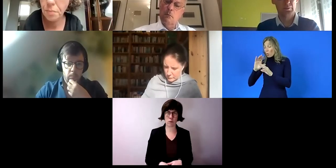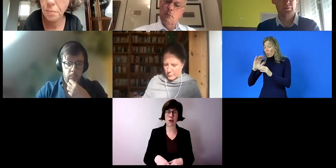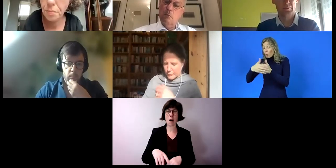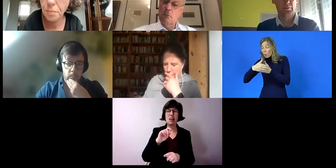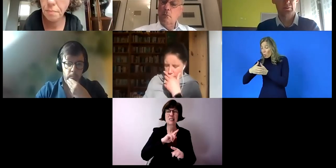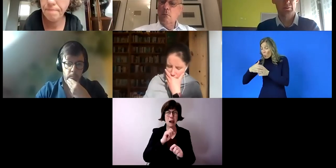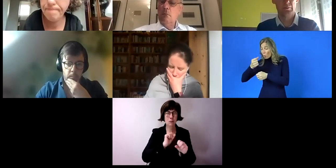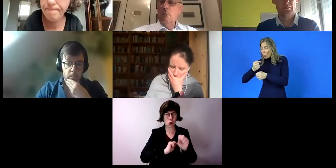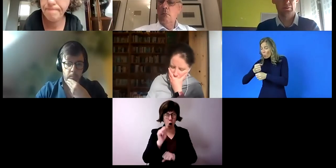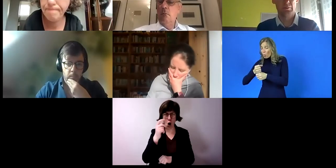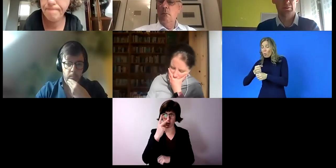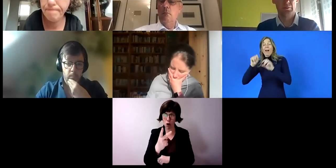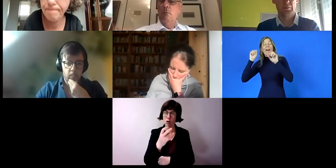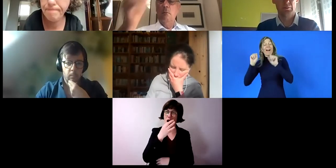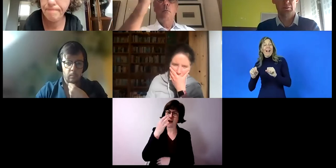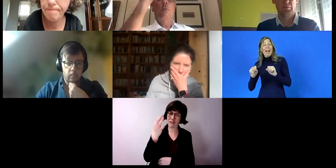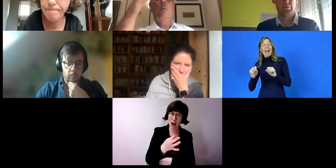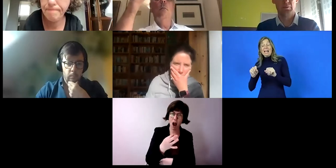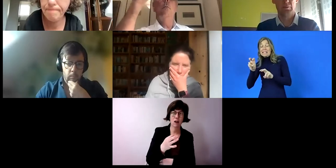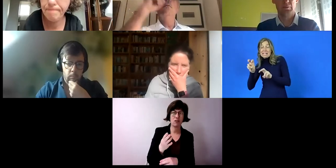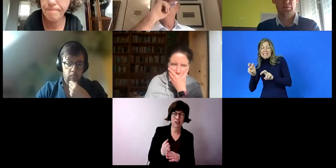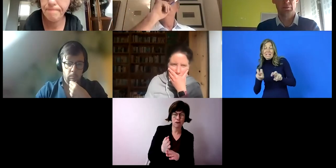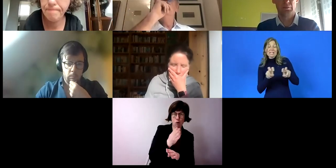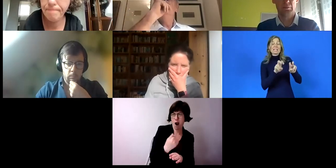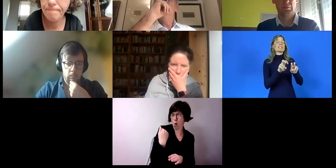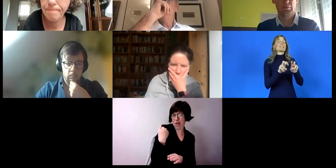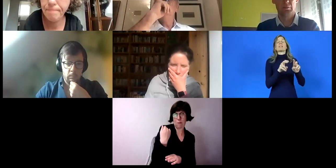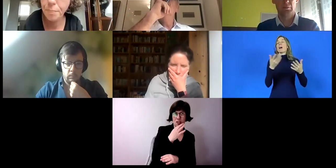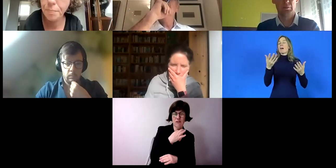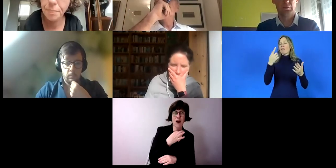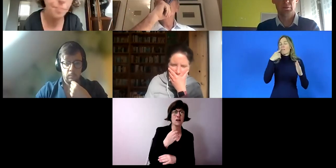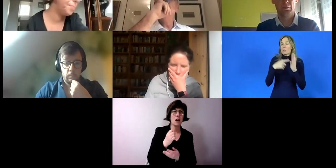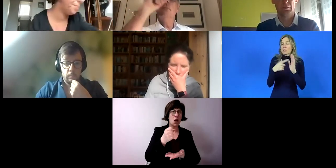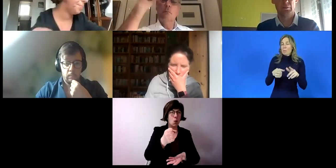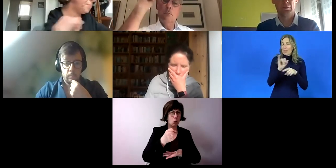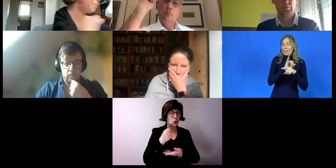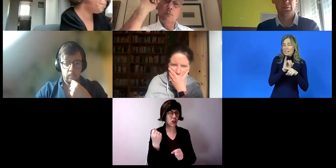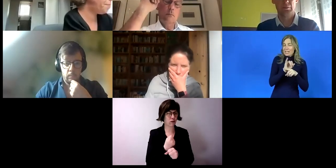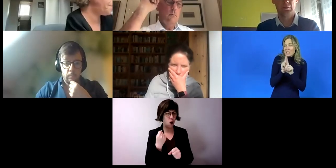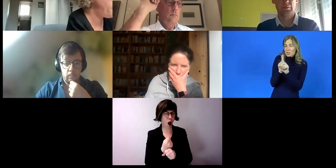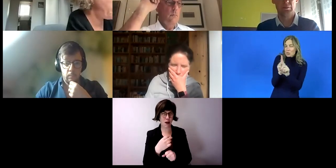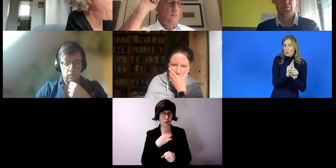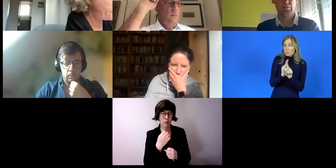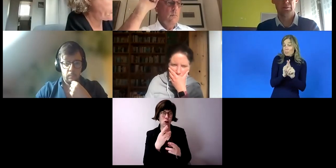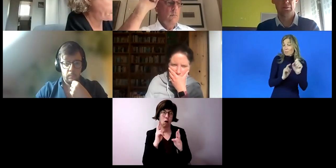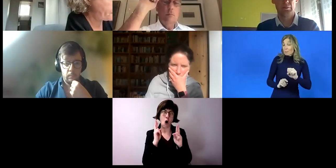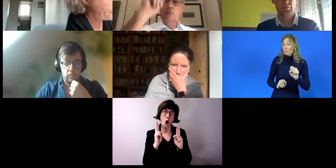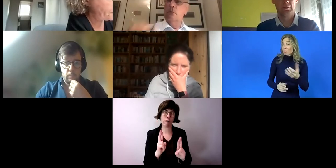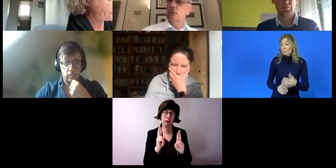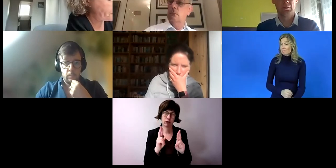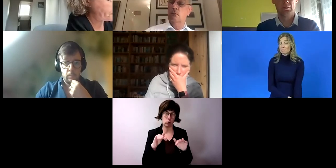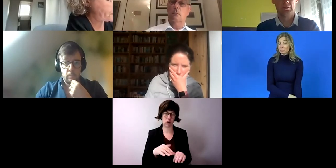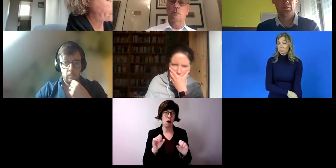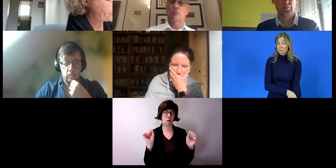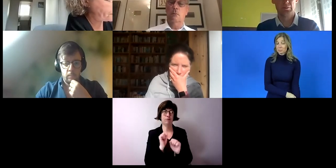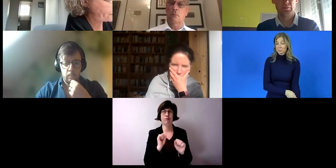im Blick ist, die Frage von der Vorgängerin auch, Budget für Arbeit war für mich eine große Hoffnung im Sinne, eigentlich eine Lücke